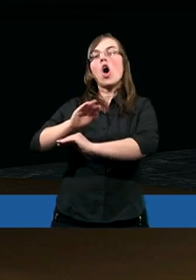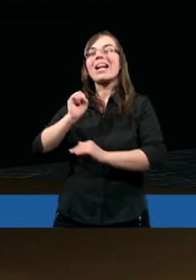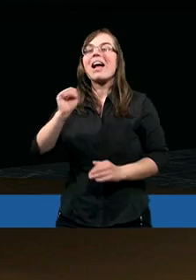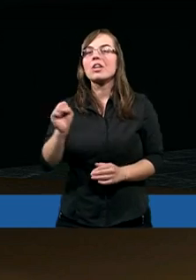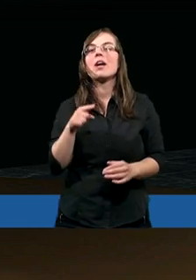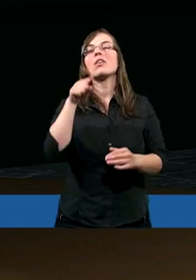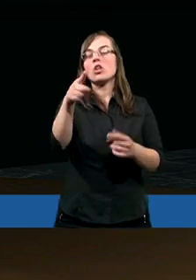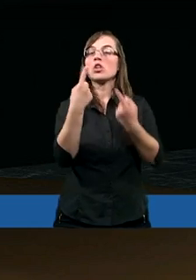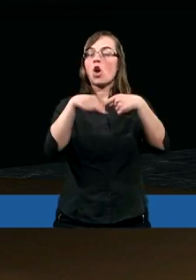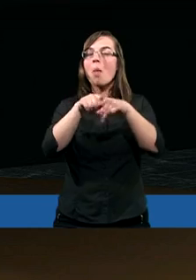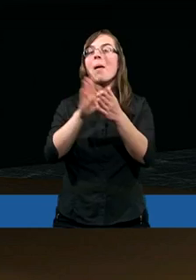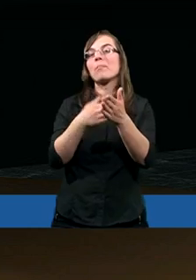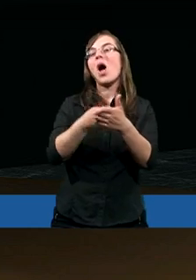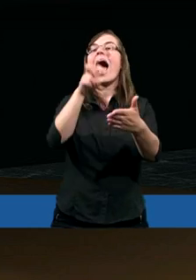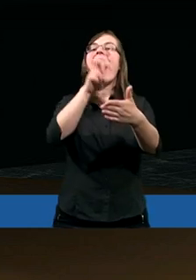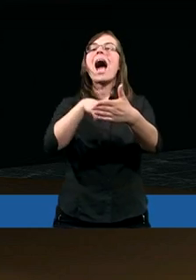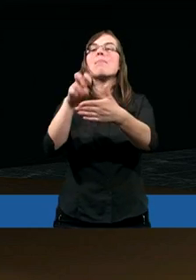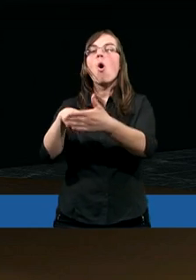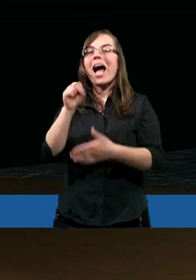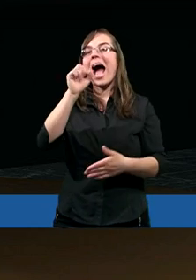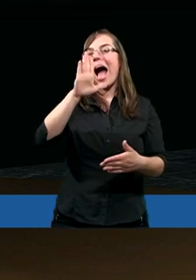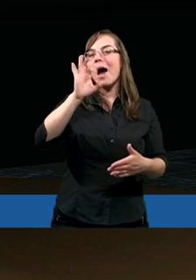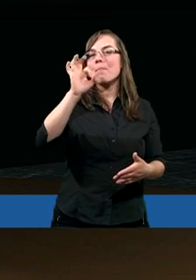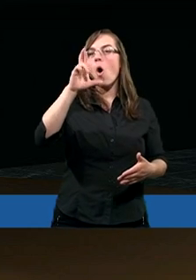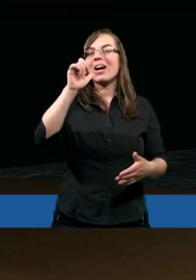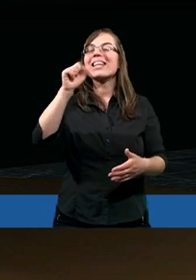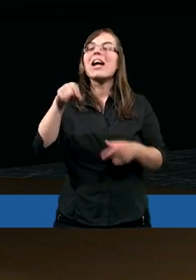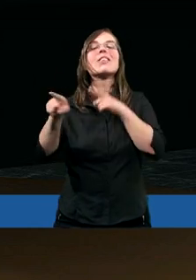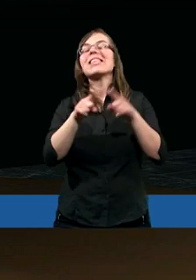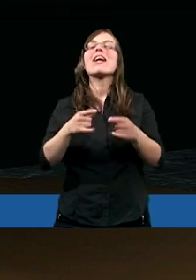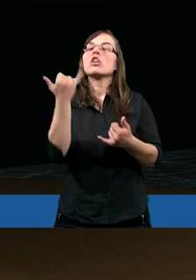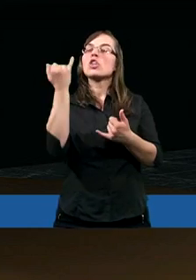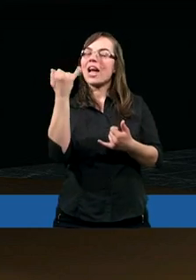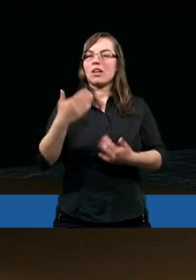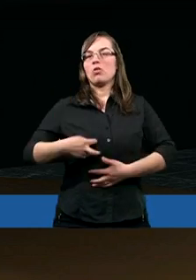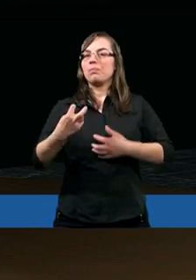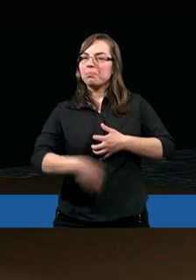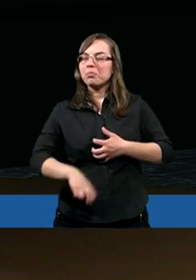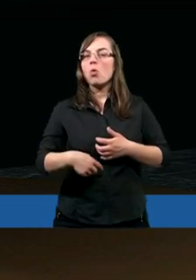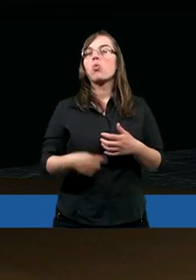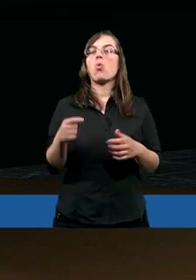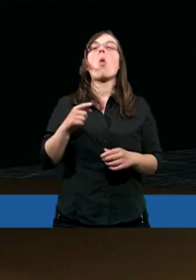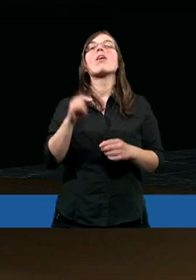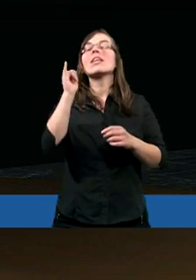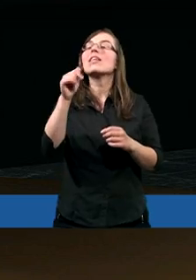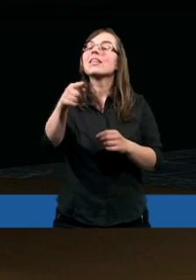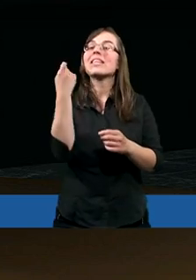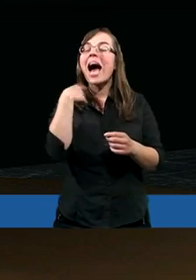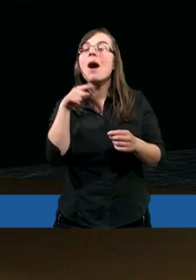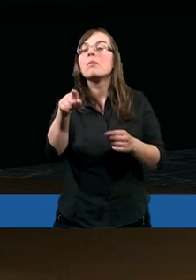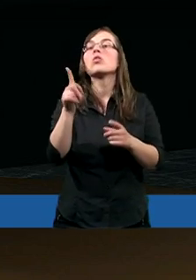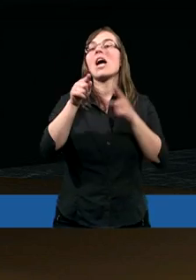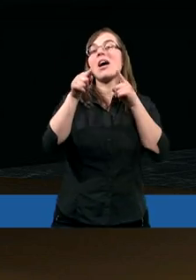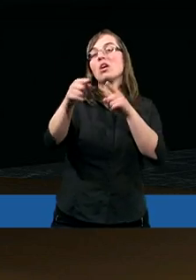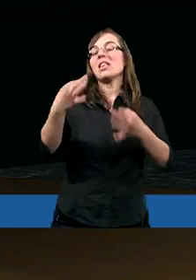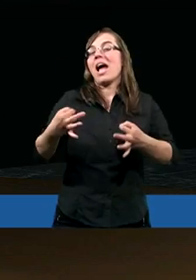bo on dokonywał aborcji i on się z tym nie zgadzał. I zabił ich w biały dzień. I później powiedział